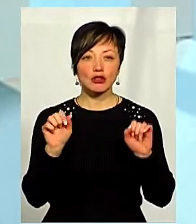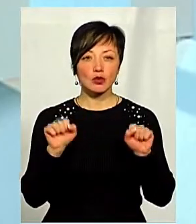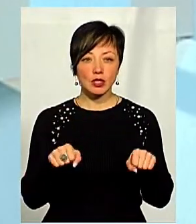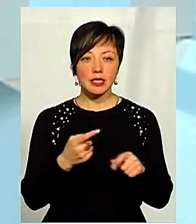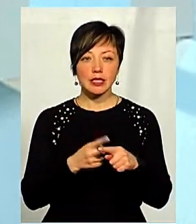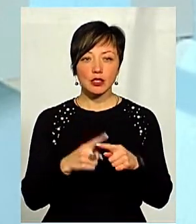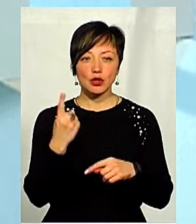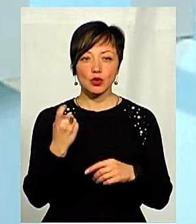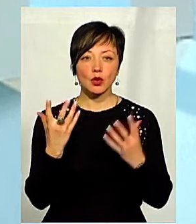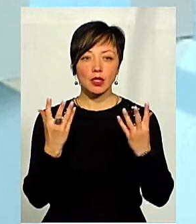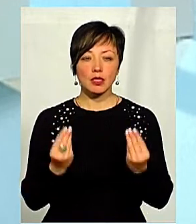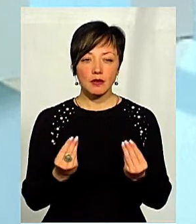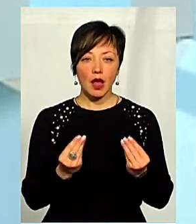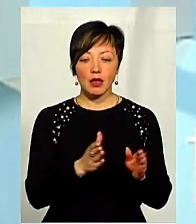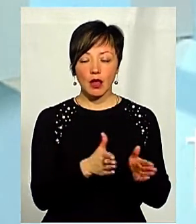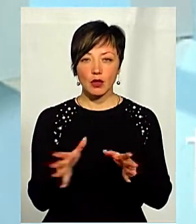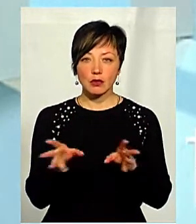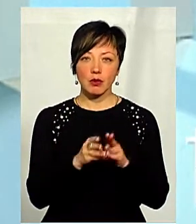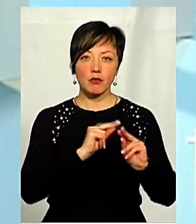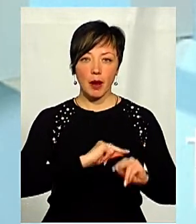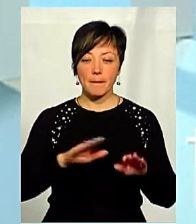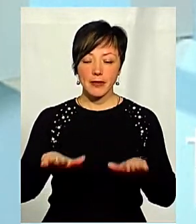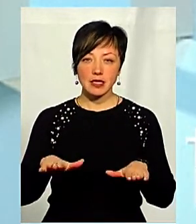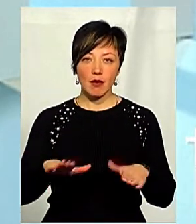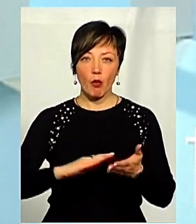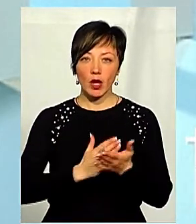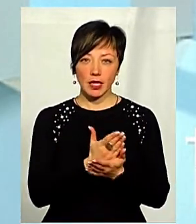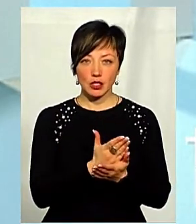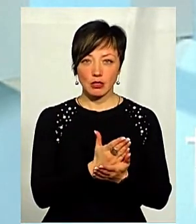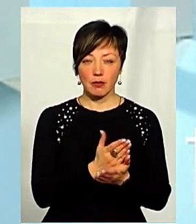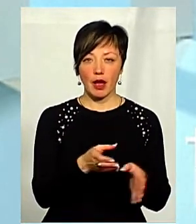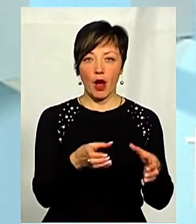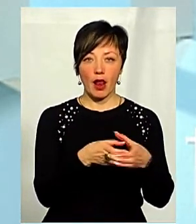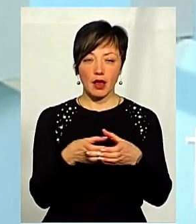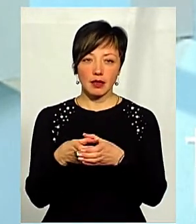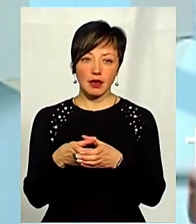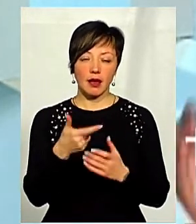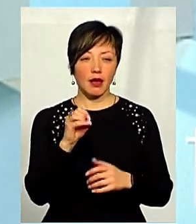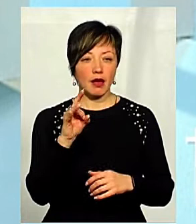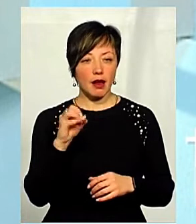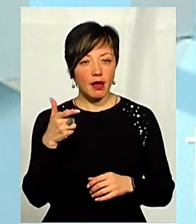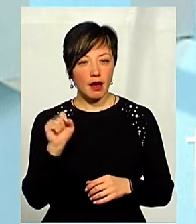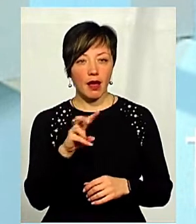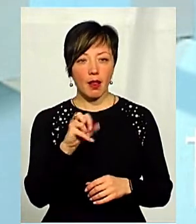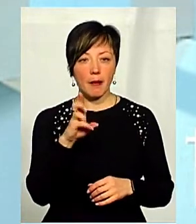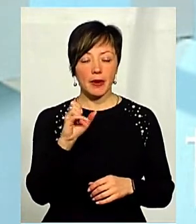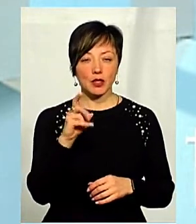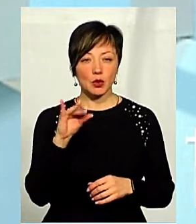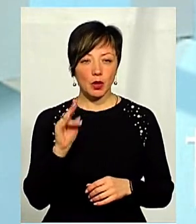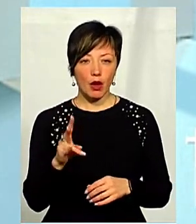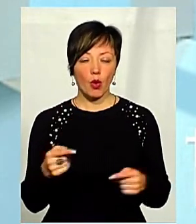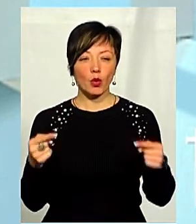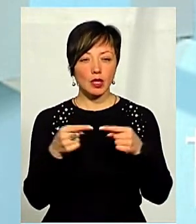ці 100 днів навагати співпрацю з місцевими політичними елітами, бізнес-політичними елітами, такими, як Герега, Абазюк, і